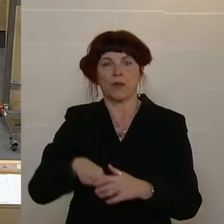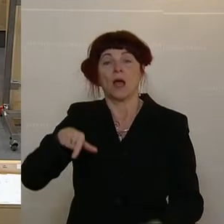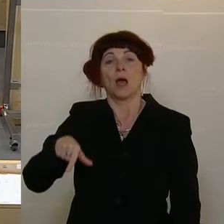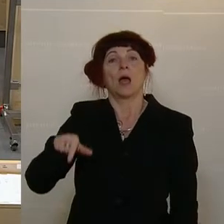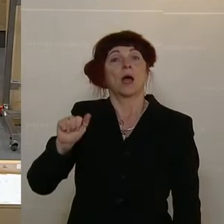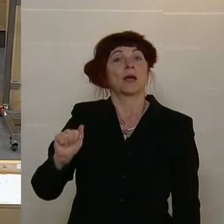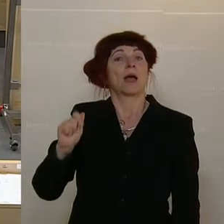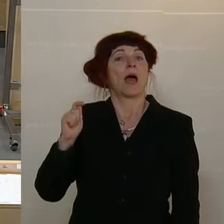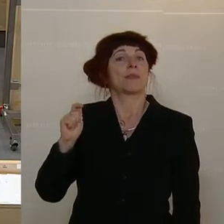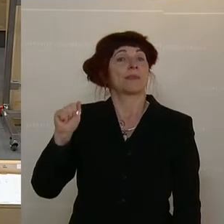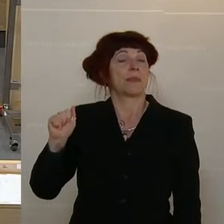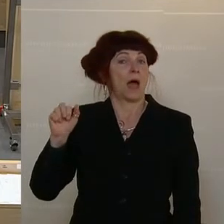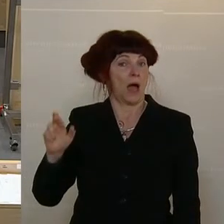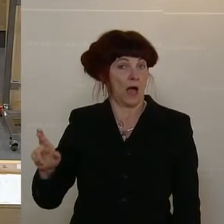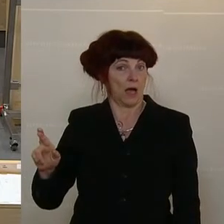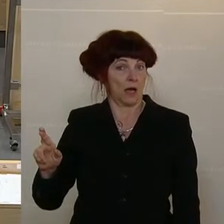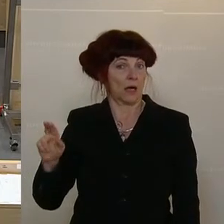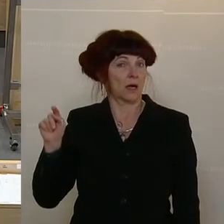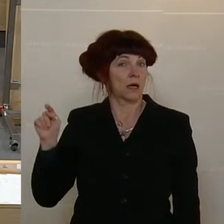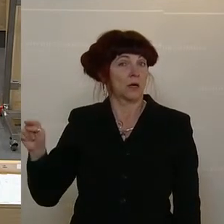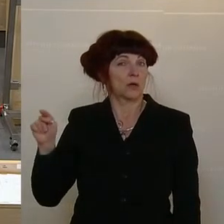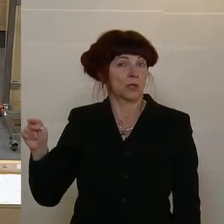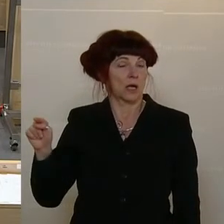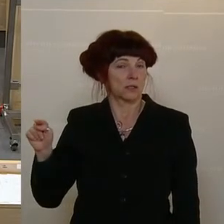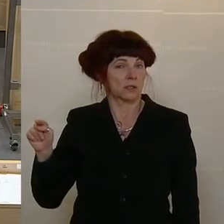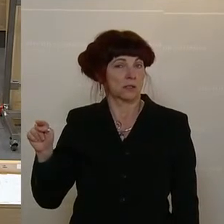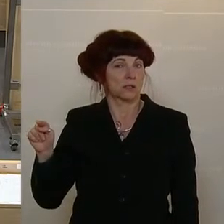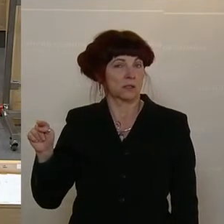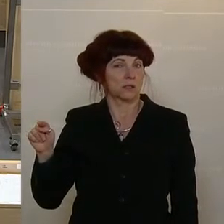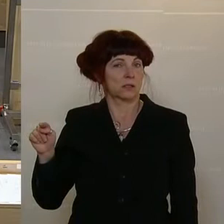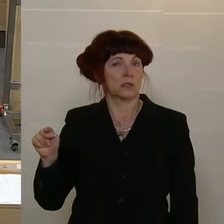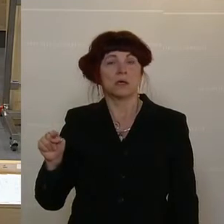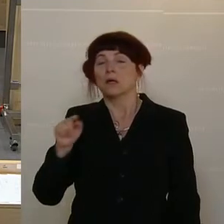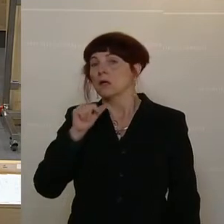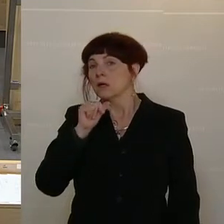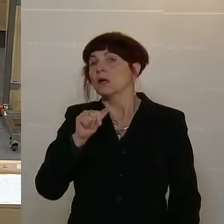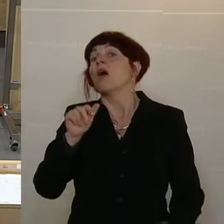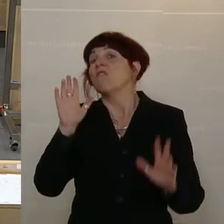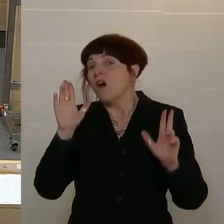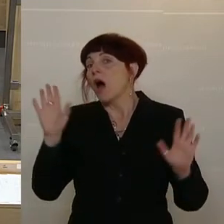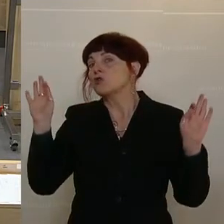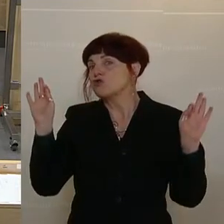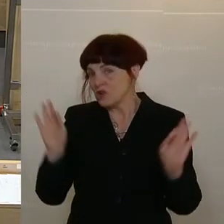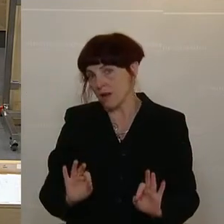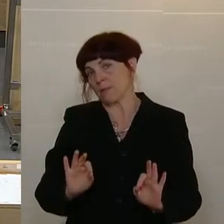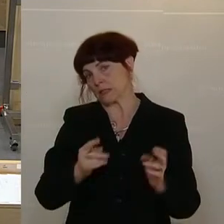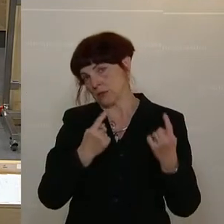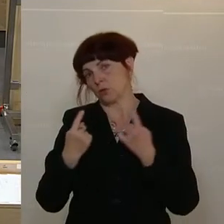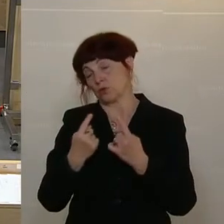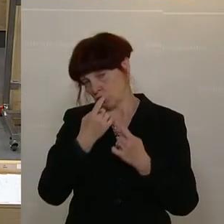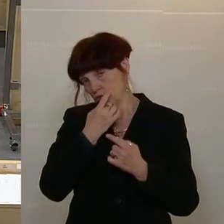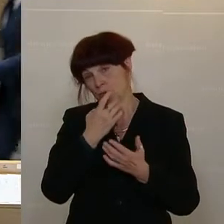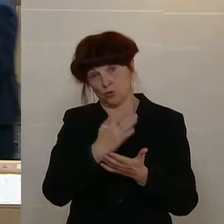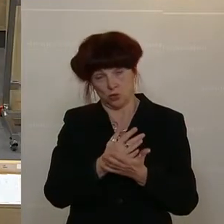findet ja an sich so explizit gar nicht statt in dem Gesamtlichen. ist alles tragisch und das stimmt schon. Und